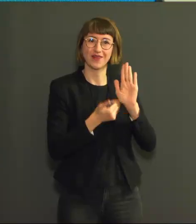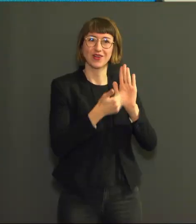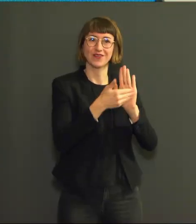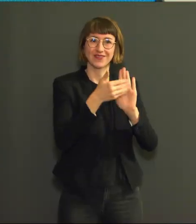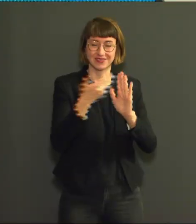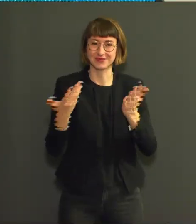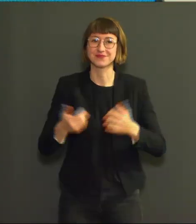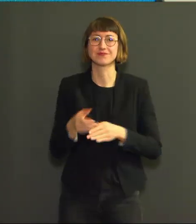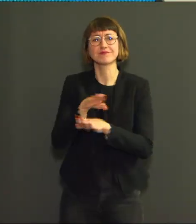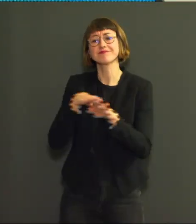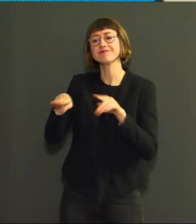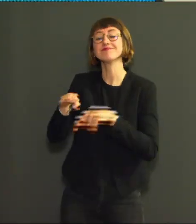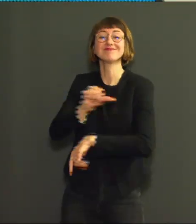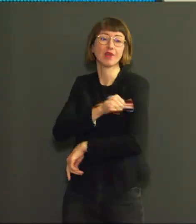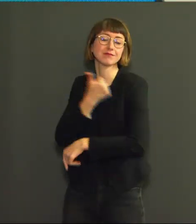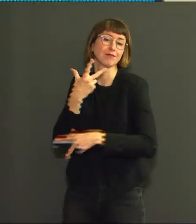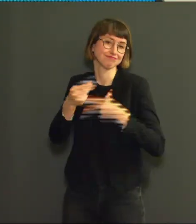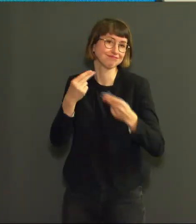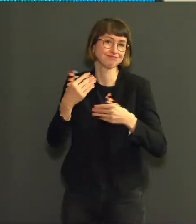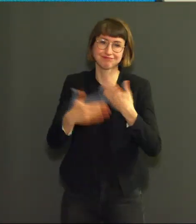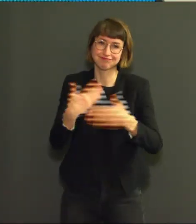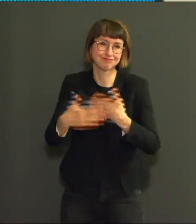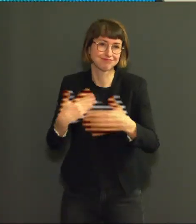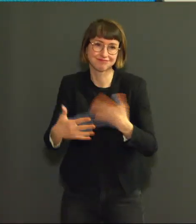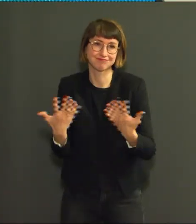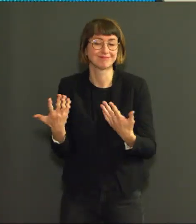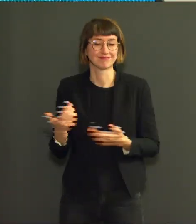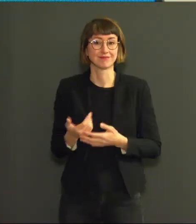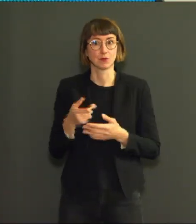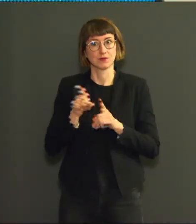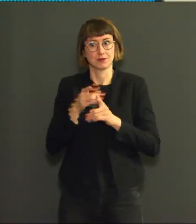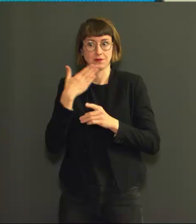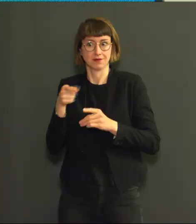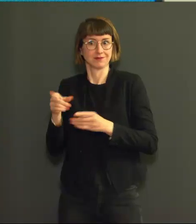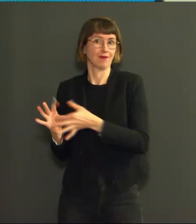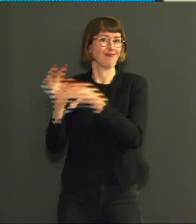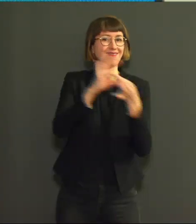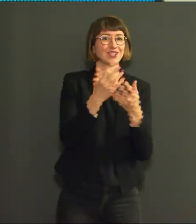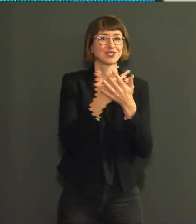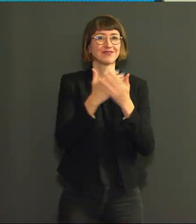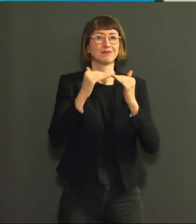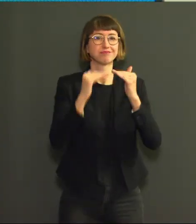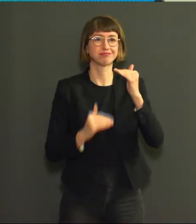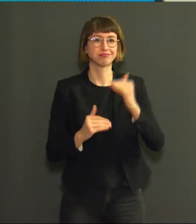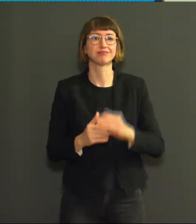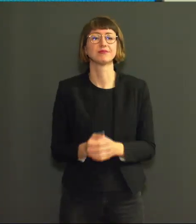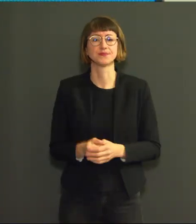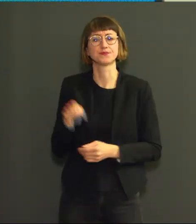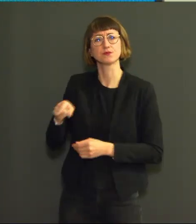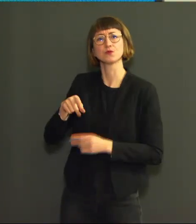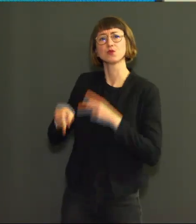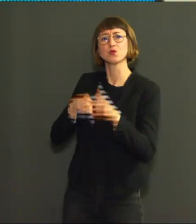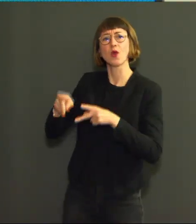Cette tendance à la baisse au niveau des soins intensifs signifie aussi que les hôpitaux peuvent petit à petit maintenant reprendre